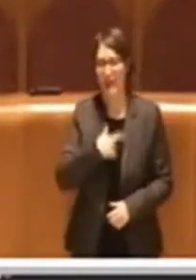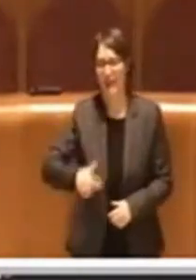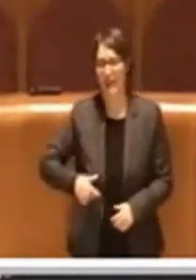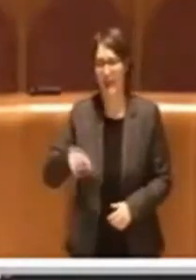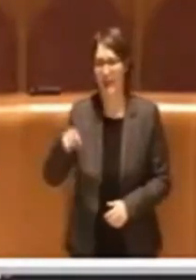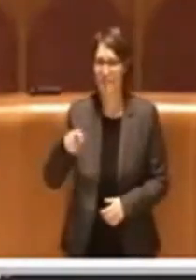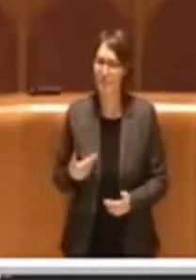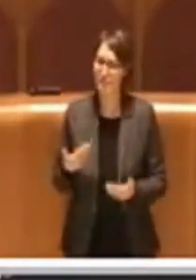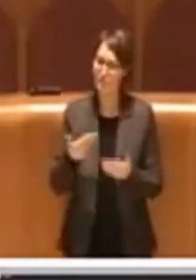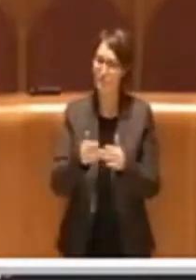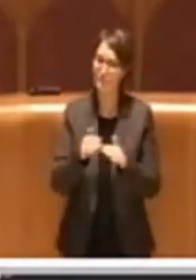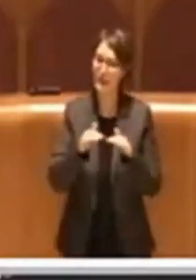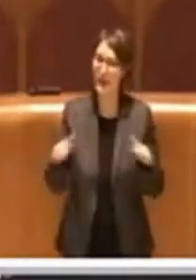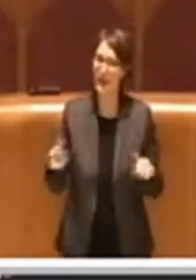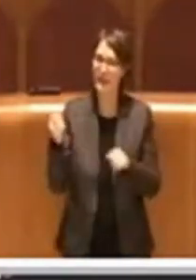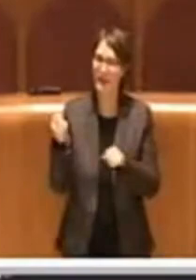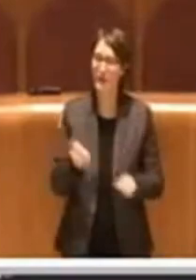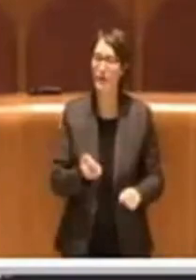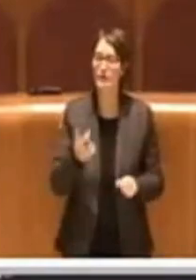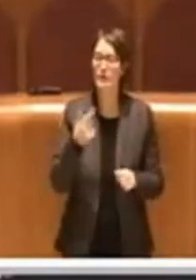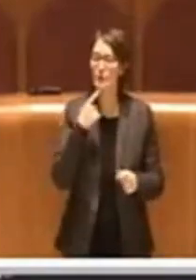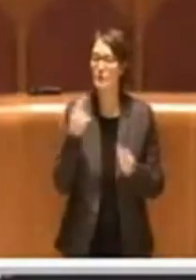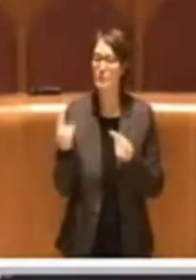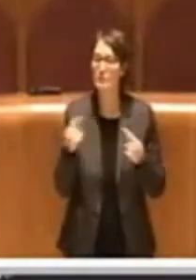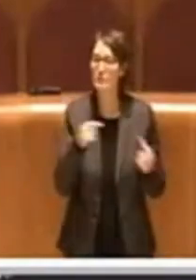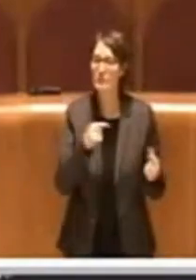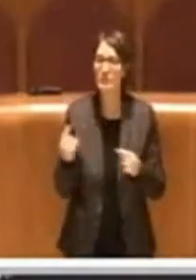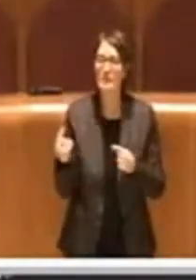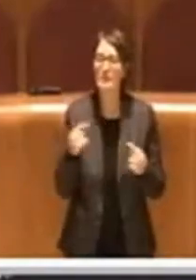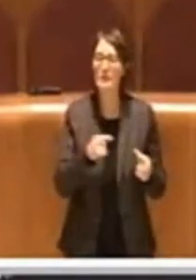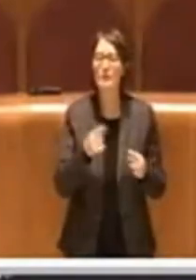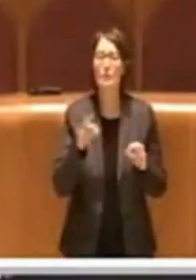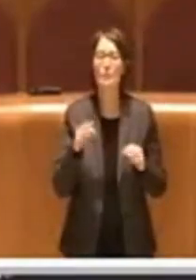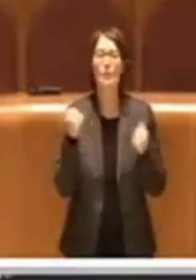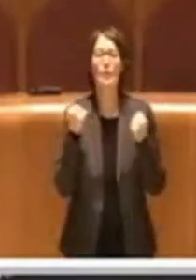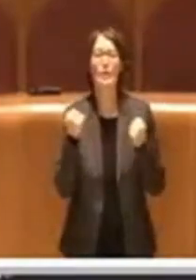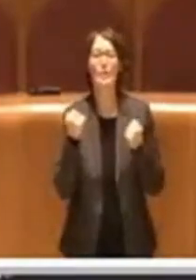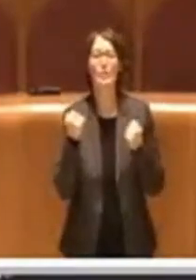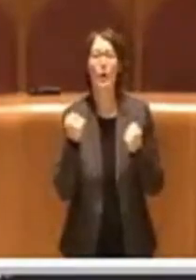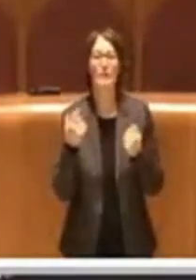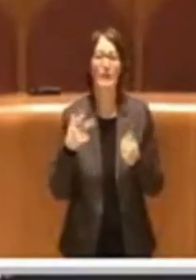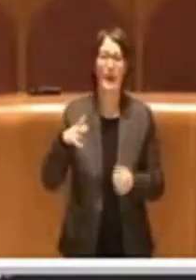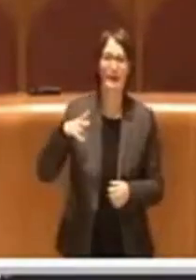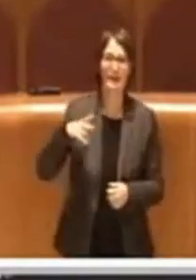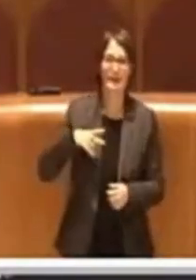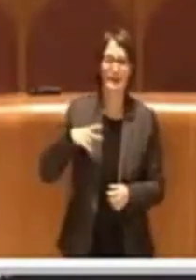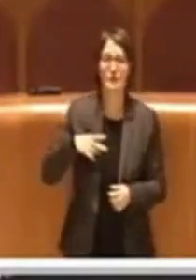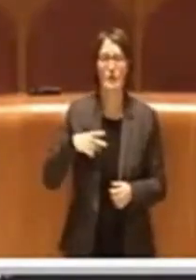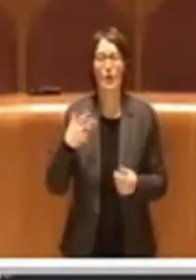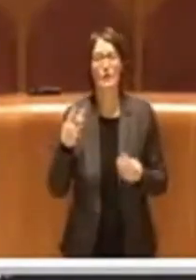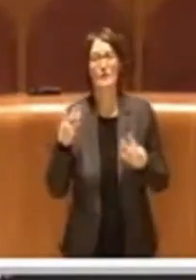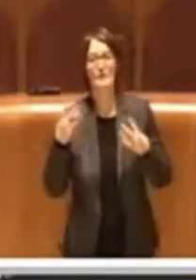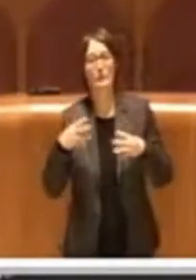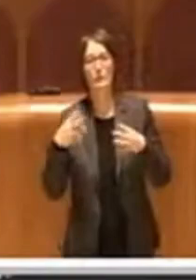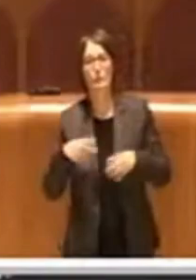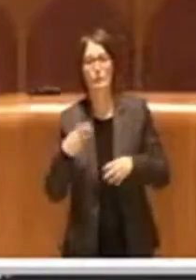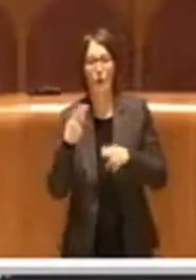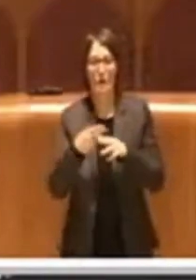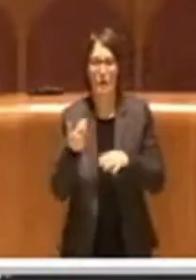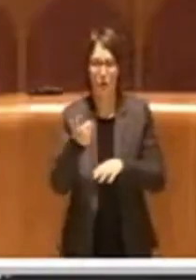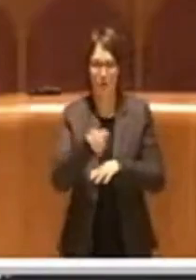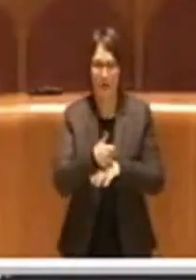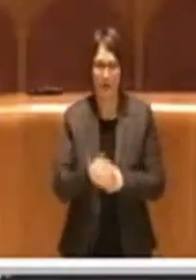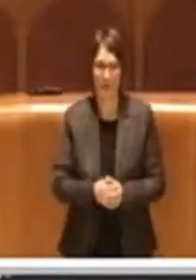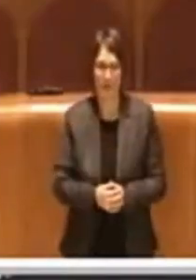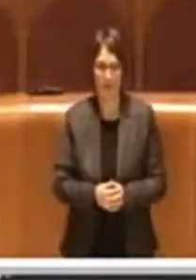questo tavolo istituzionale sulla riforma dei poteri, delle risorse e delle funzioni di Roma Capitale e